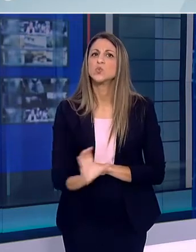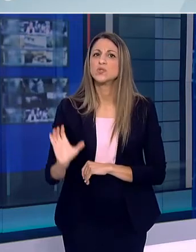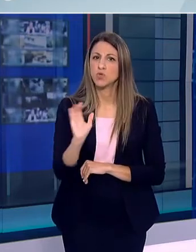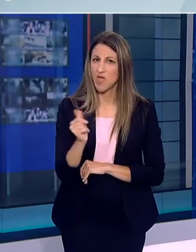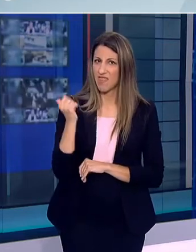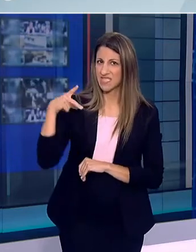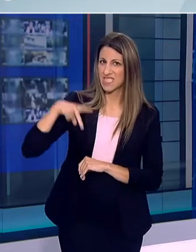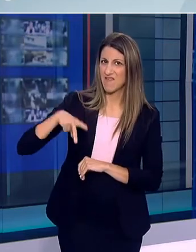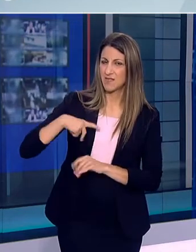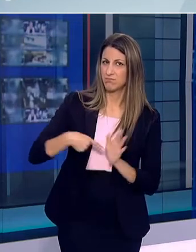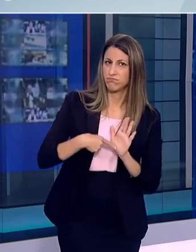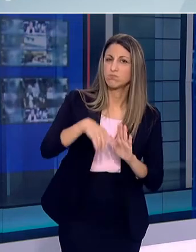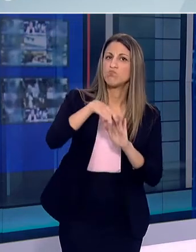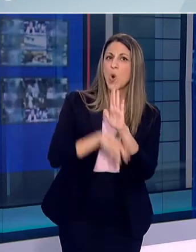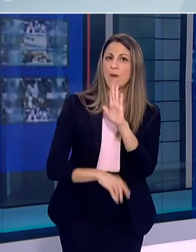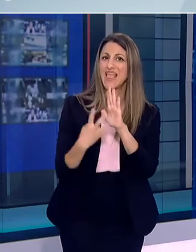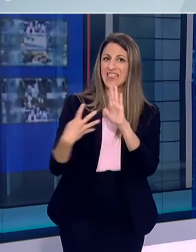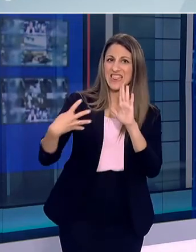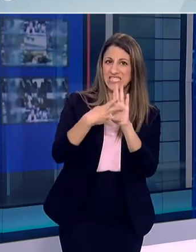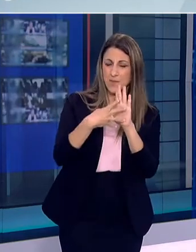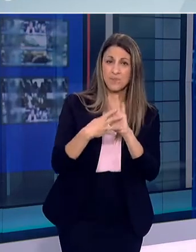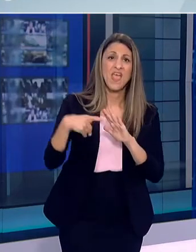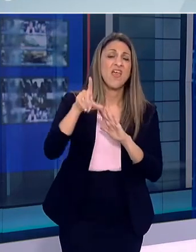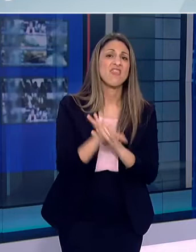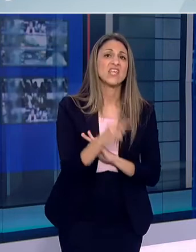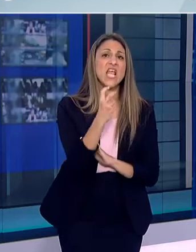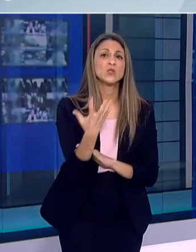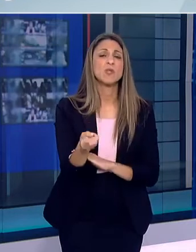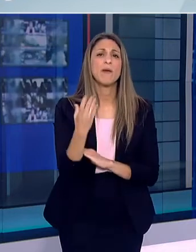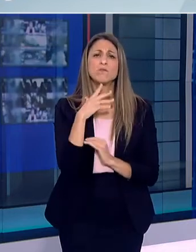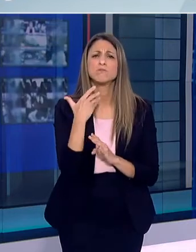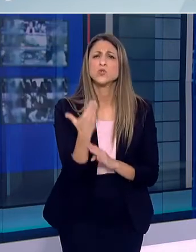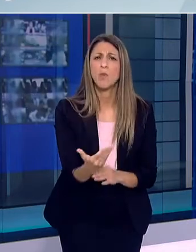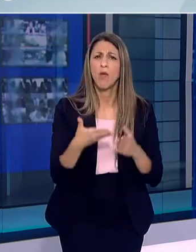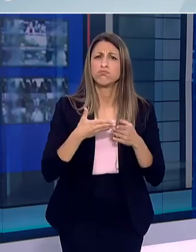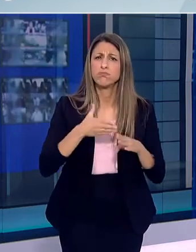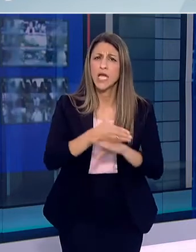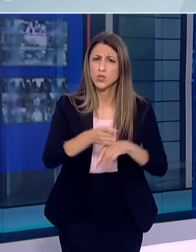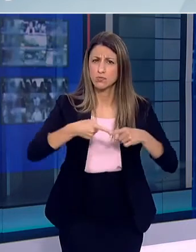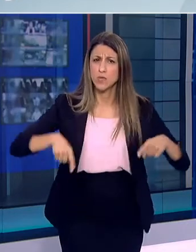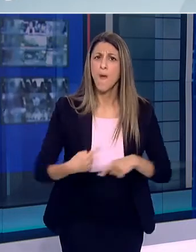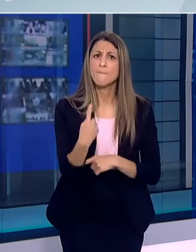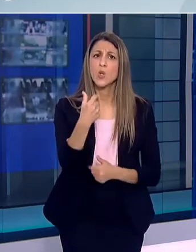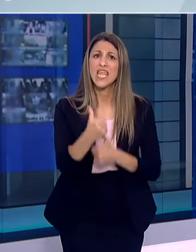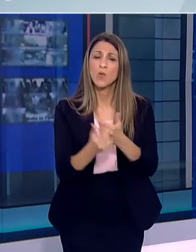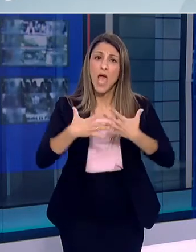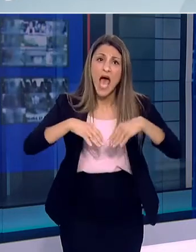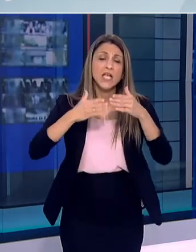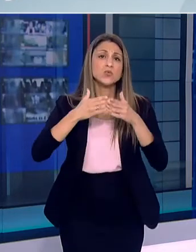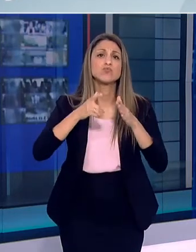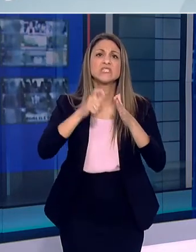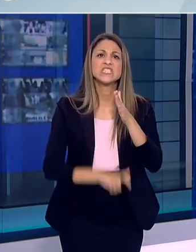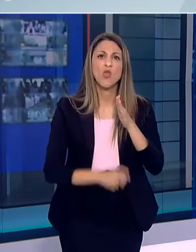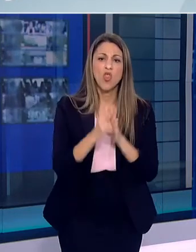καταγράφει τέσσερις σταθμούς Τη Δευτέρα 25 Μαΐου ξεκινά το γιότινγκ Την 1η Ιουνίου ανοίγουν τα ξενοδοχεία 12